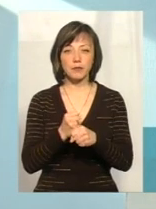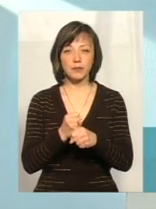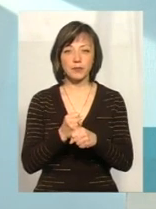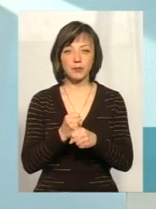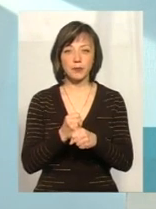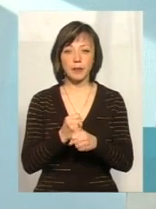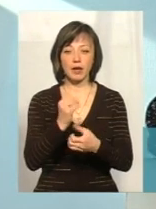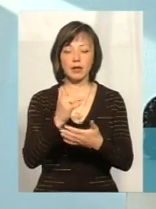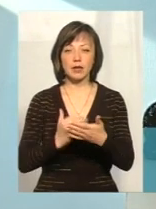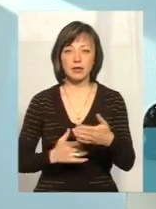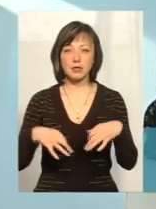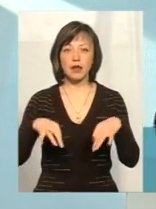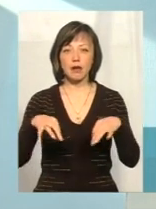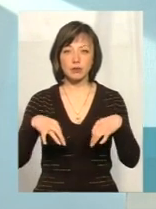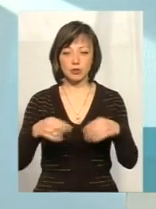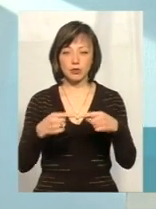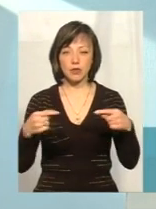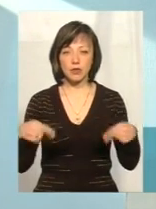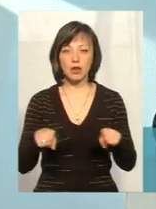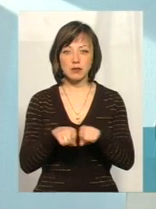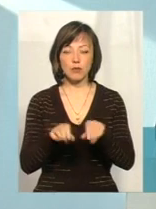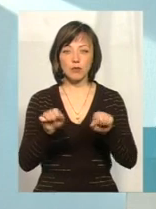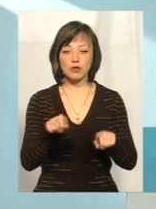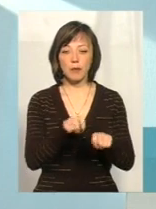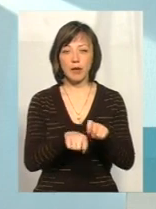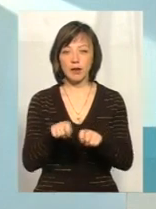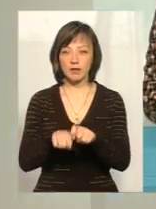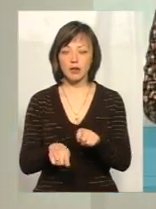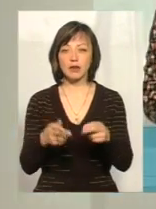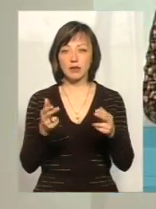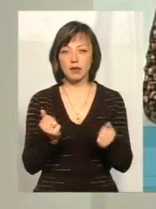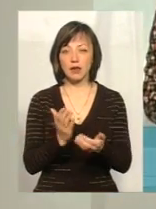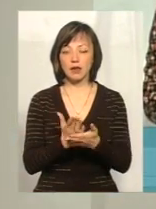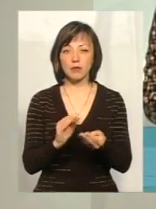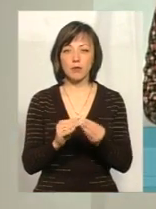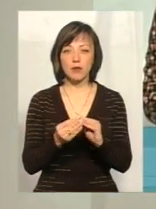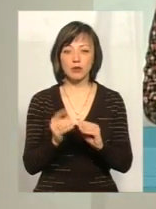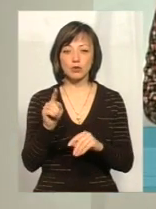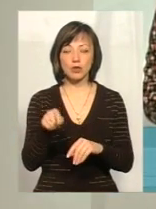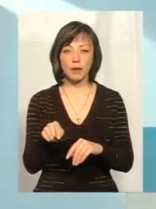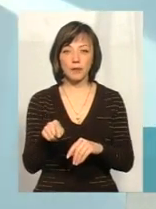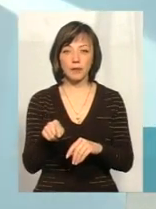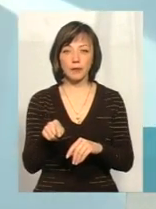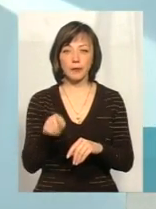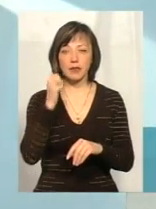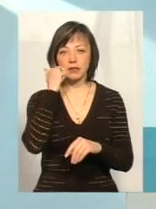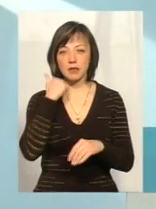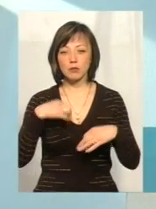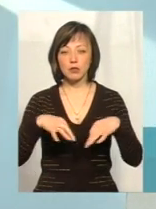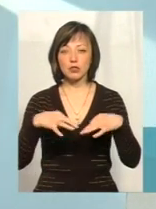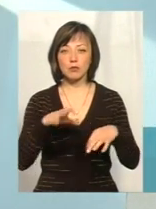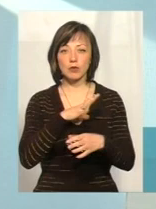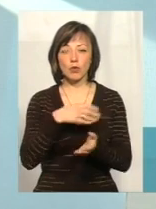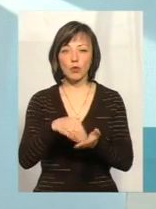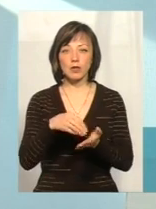реєстр транспортних засобів, де так само ми можемо перевірити. Та, є проблематика з тим, що там старіші машини, які були